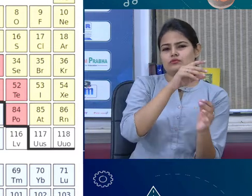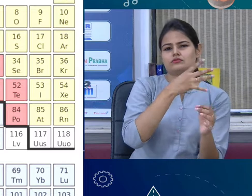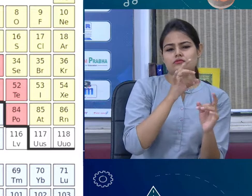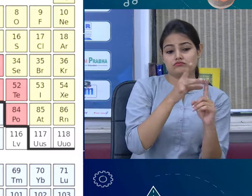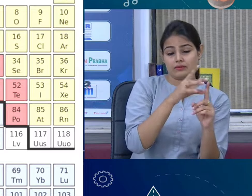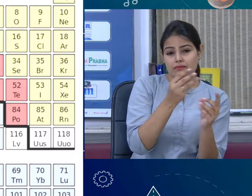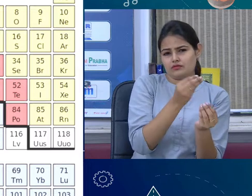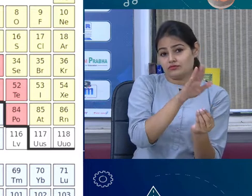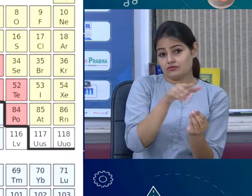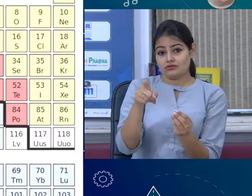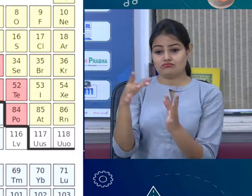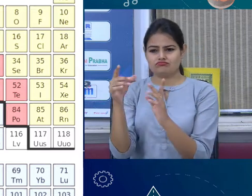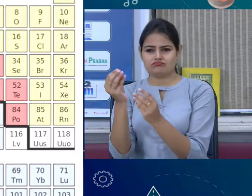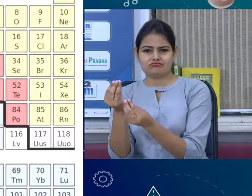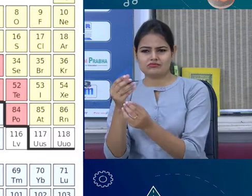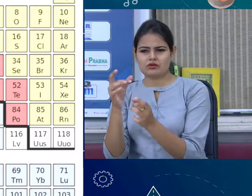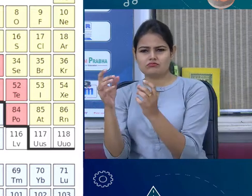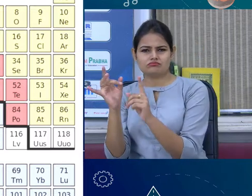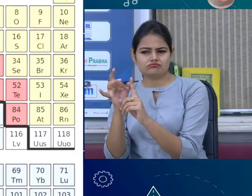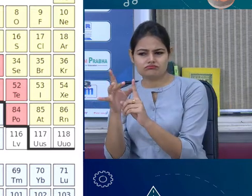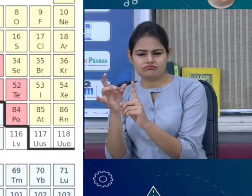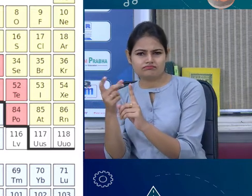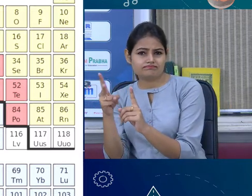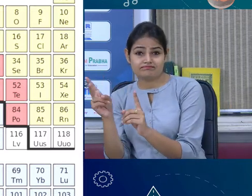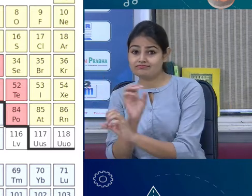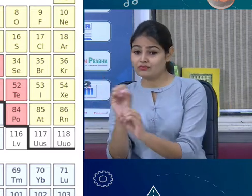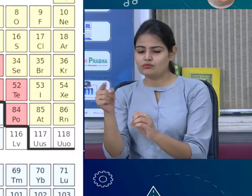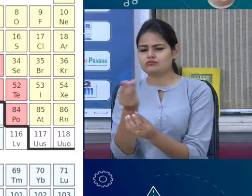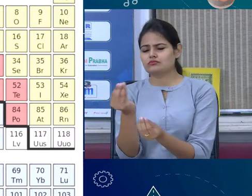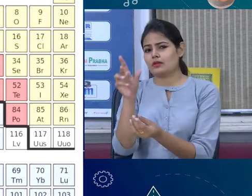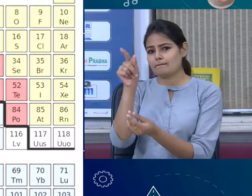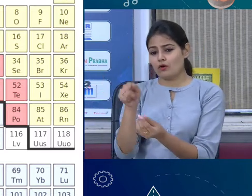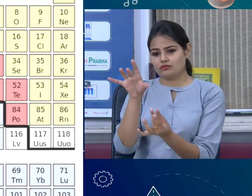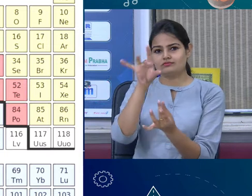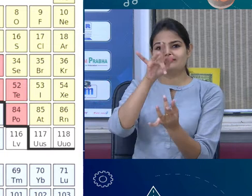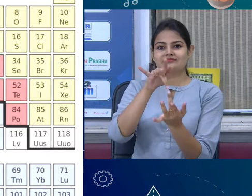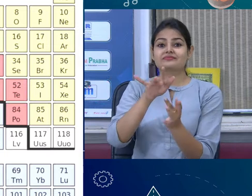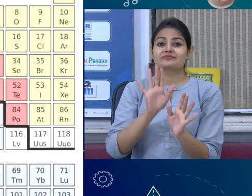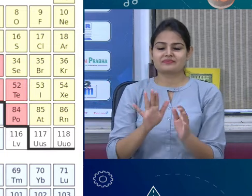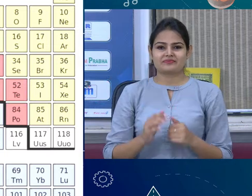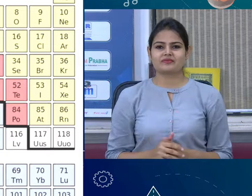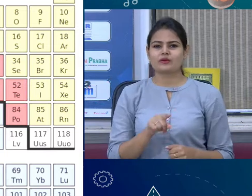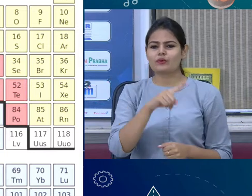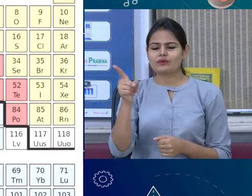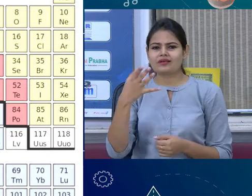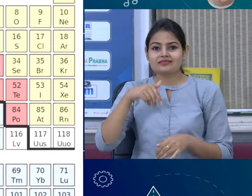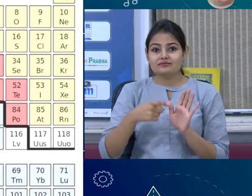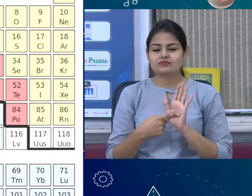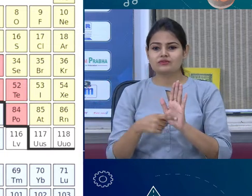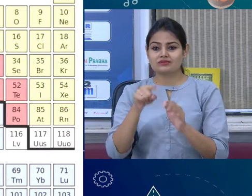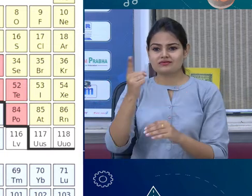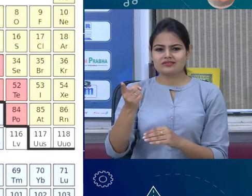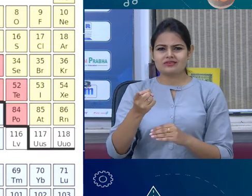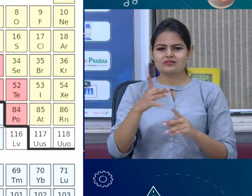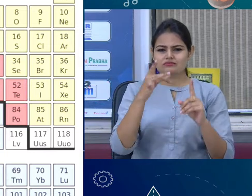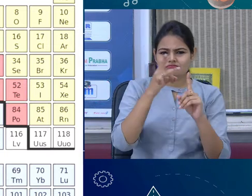और other chemical behavior है तो किस तरह से वो different different reagents के साथ water oxygen acids के साथ these metals react करते हैं कि